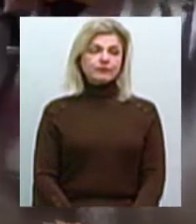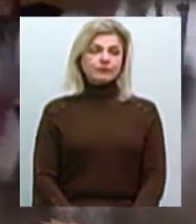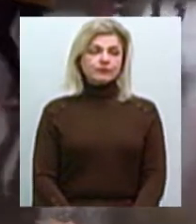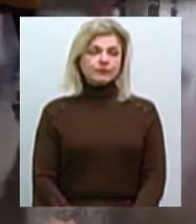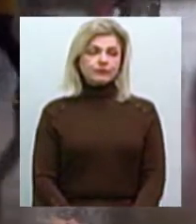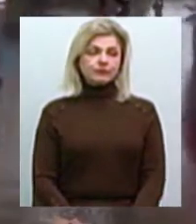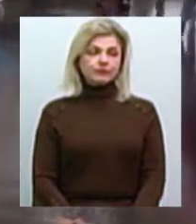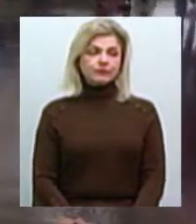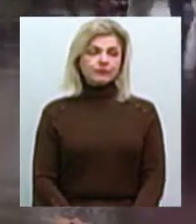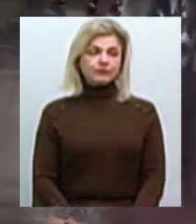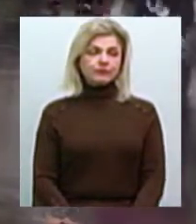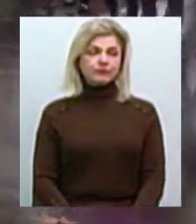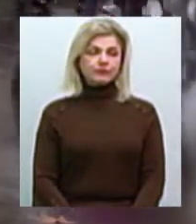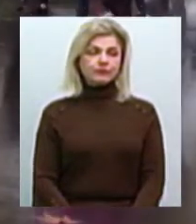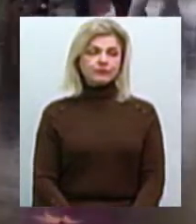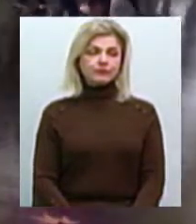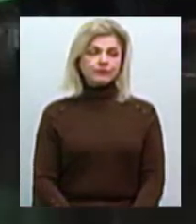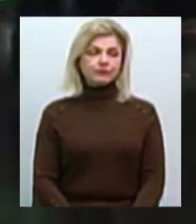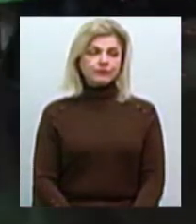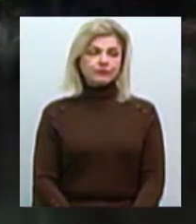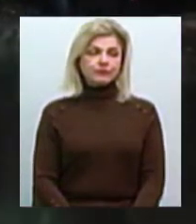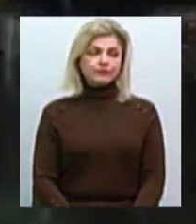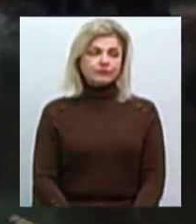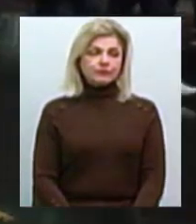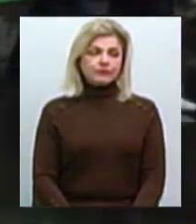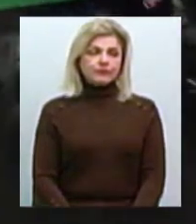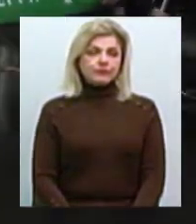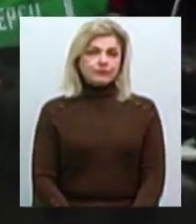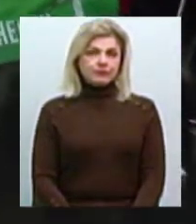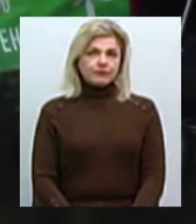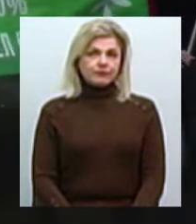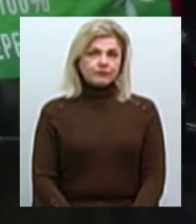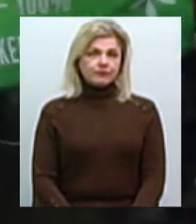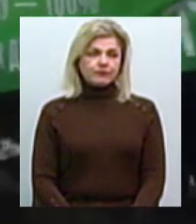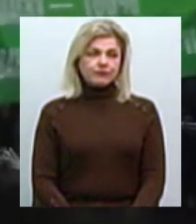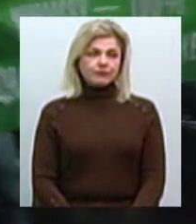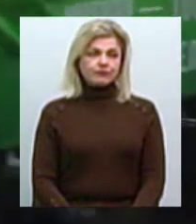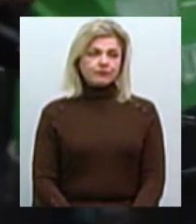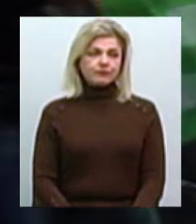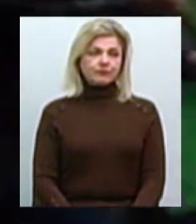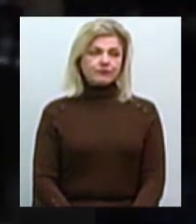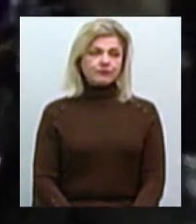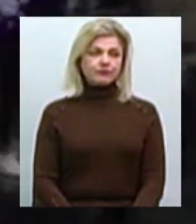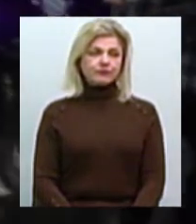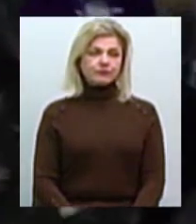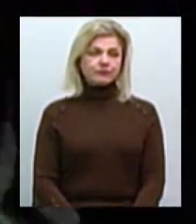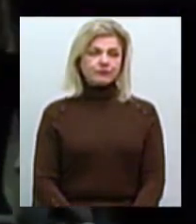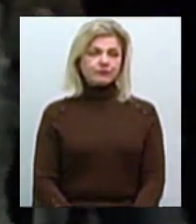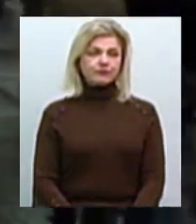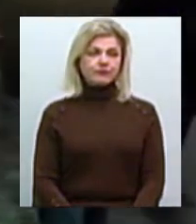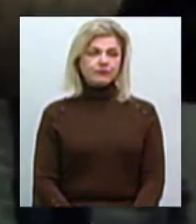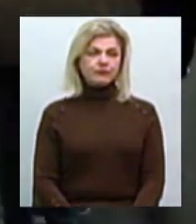планета палає